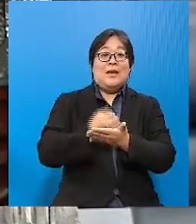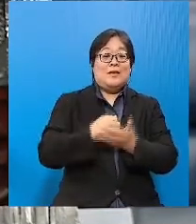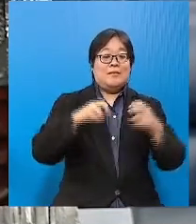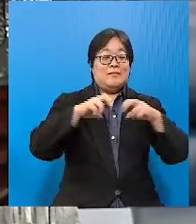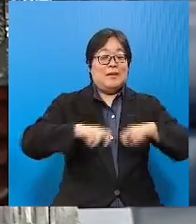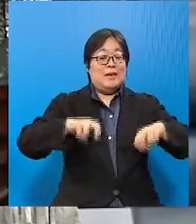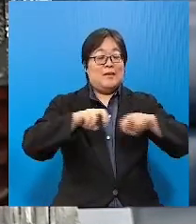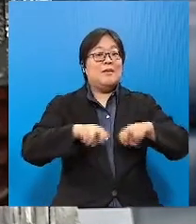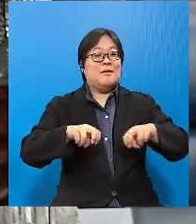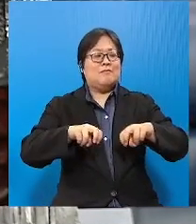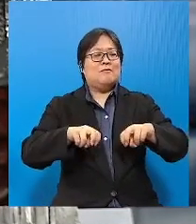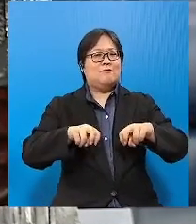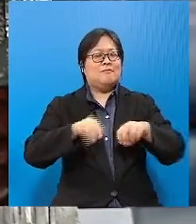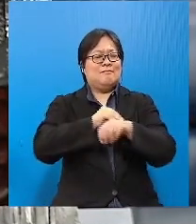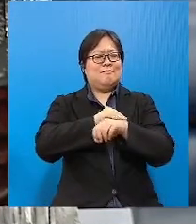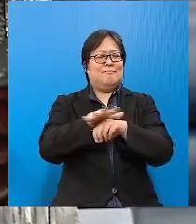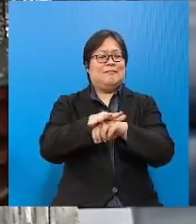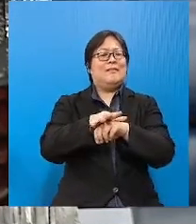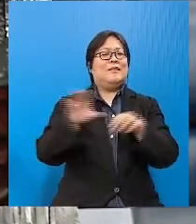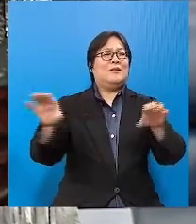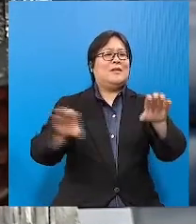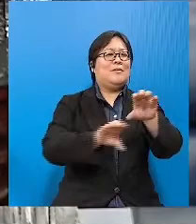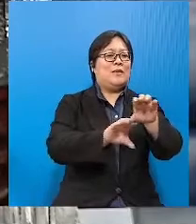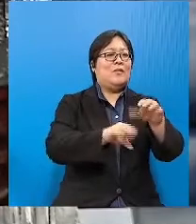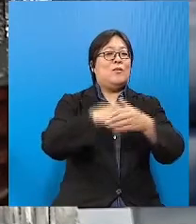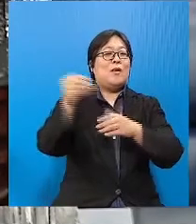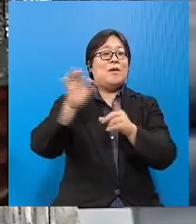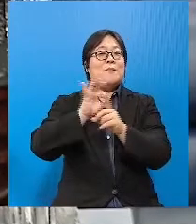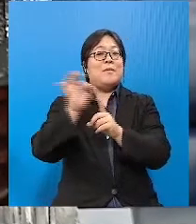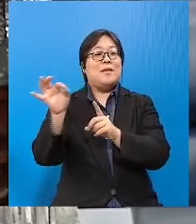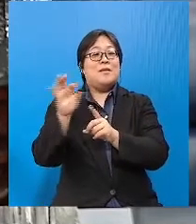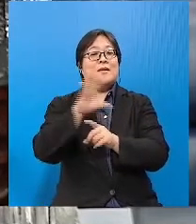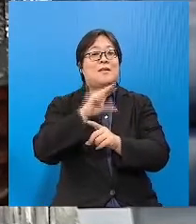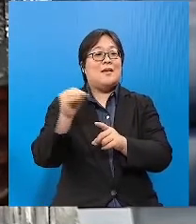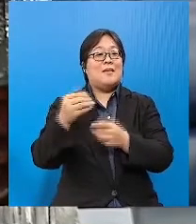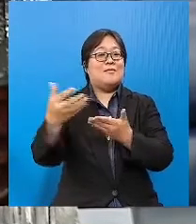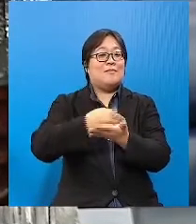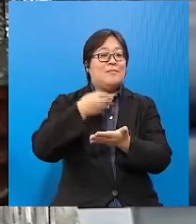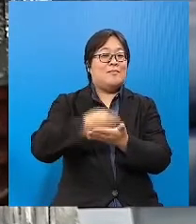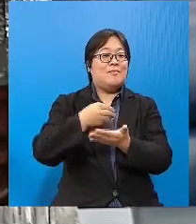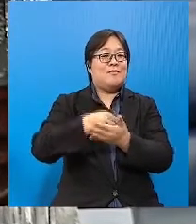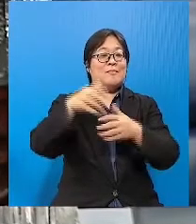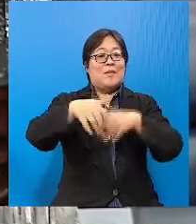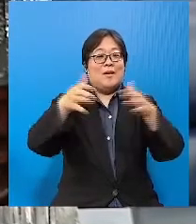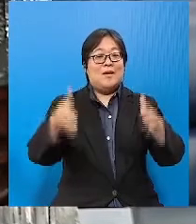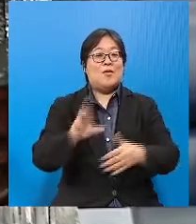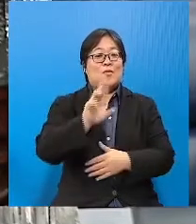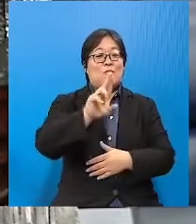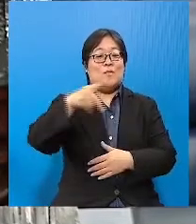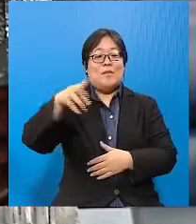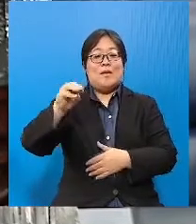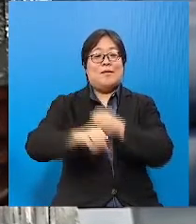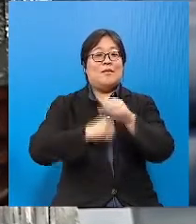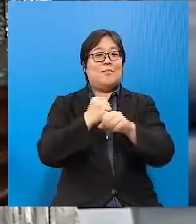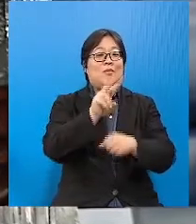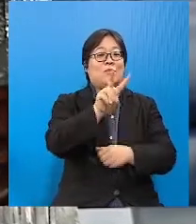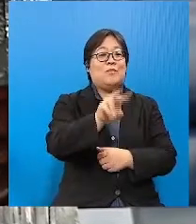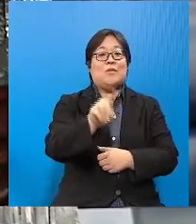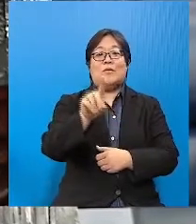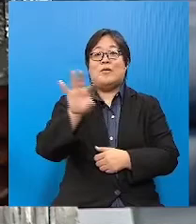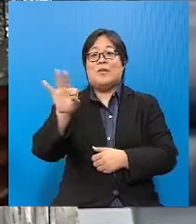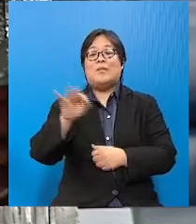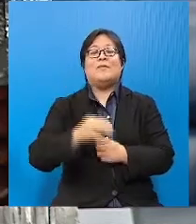empirical kesan subsidi ke atas pengeluaran padi dan pendapatan petani oleh Universiti Putera Malaysia pada tahun 2019